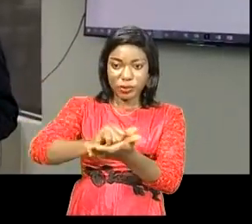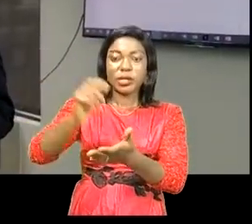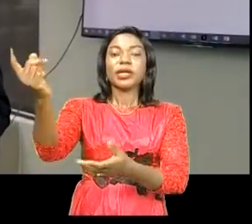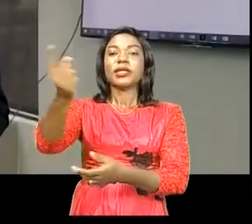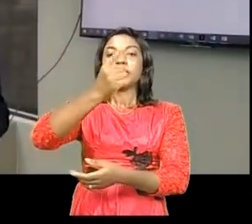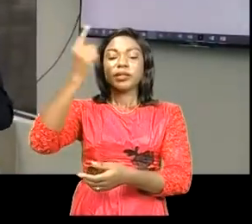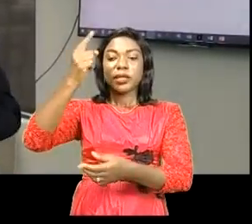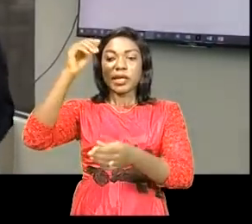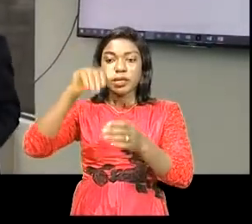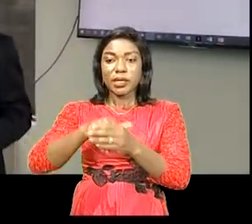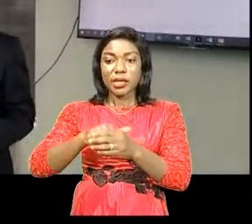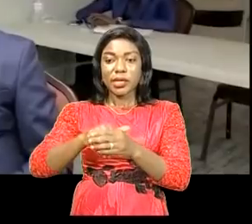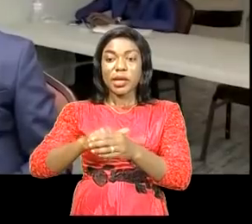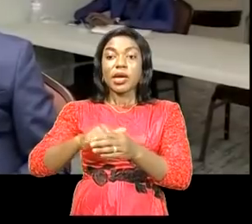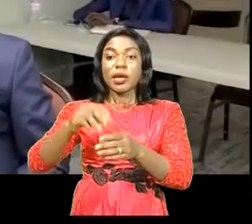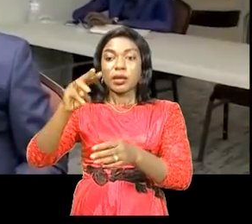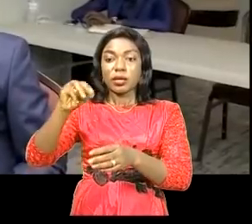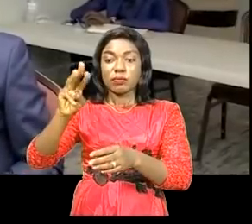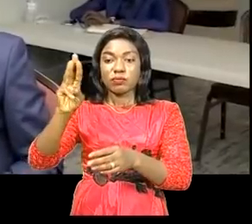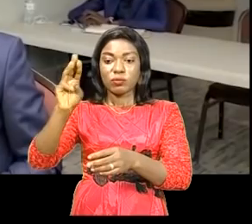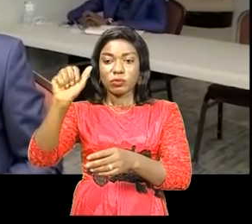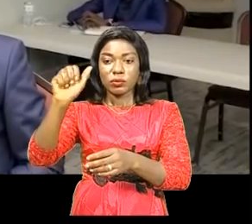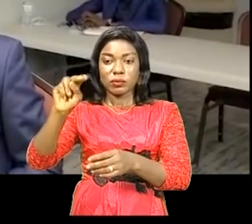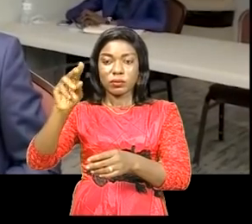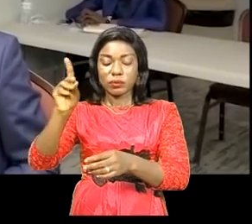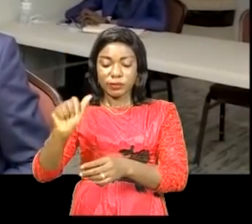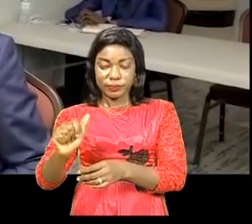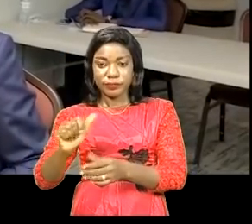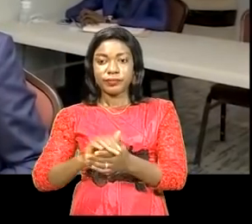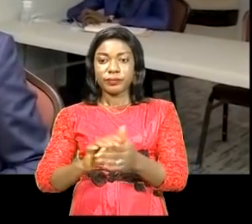dans la zone côtière de Mwanda nous sommes très contents